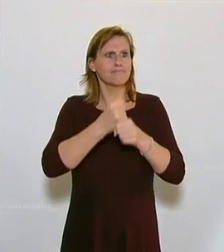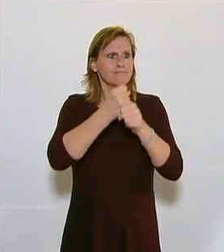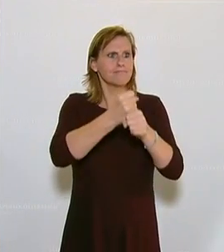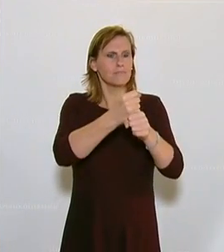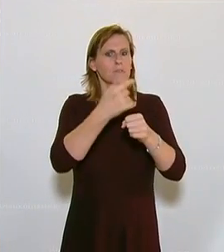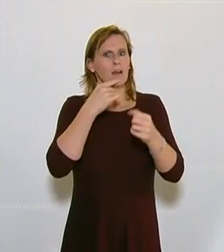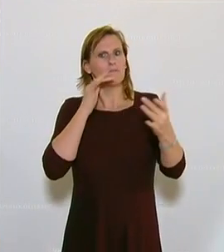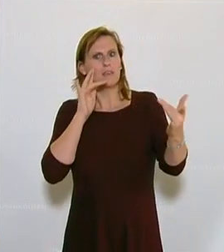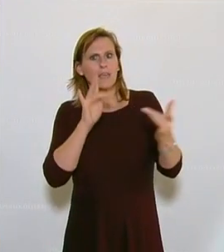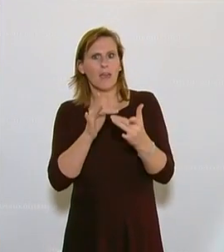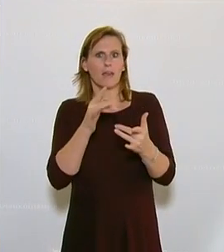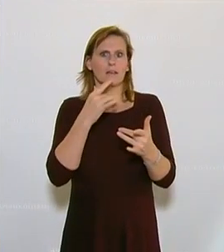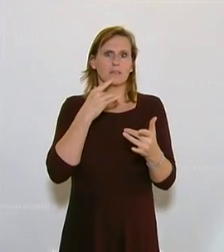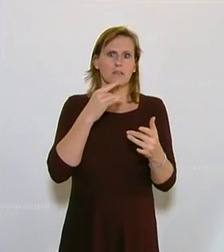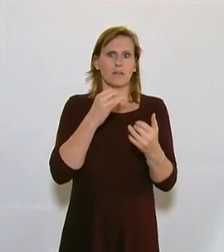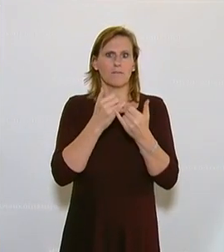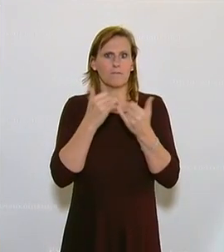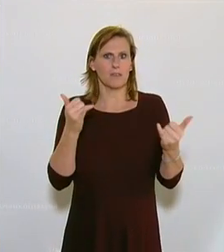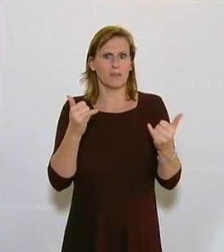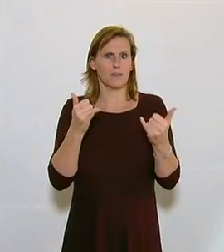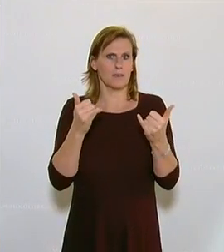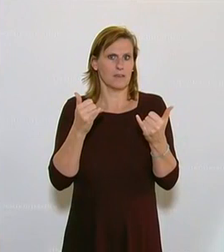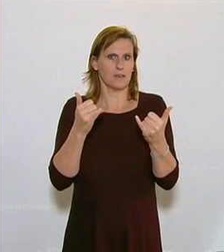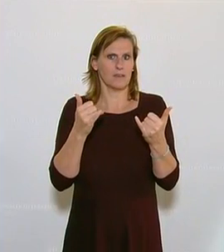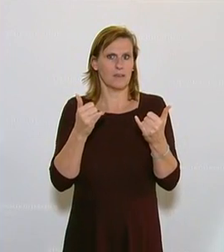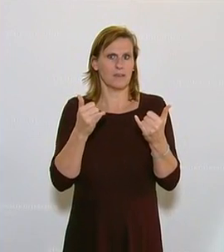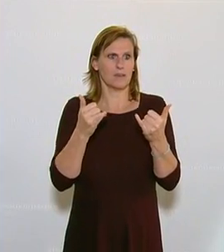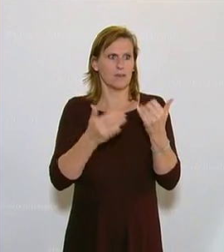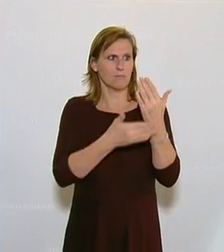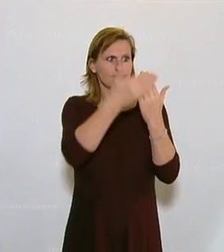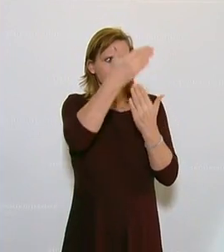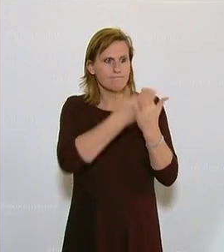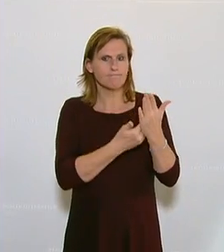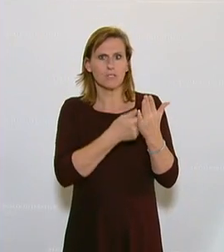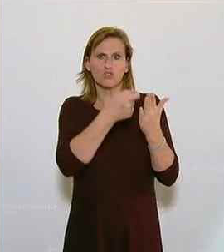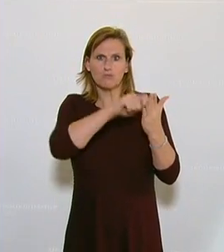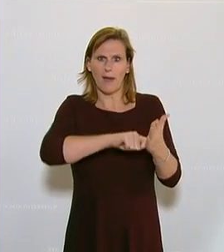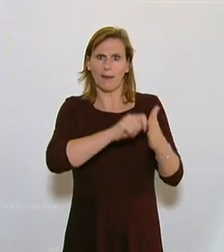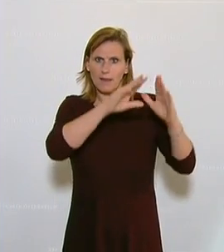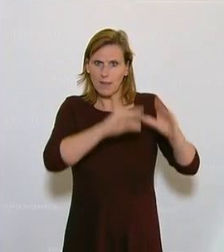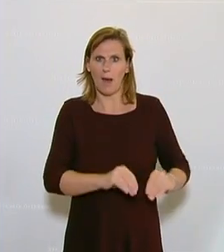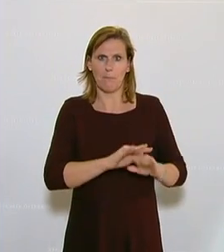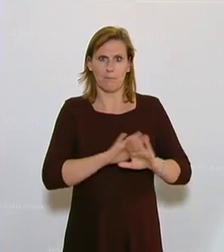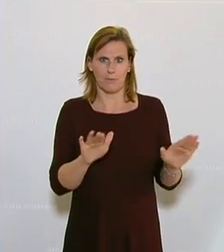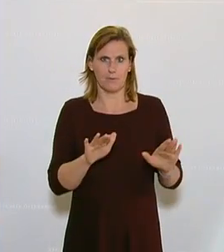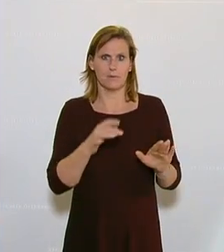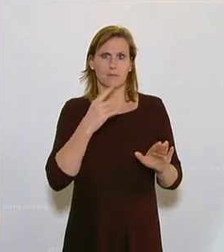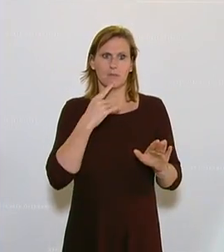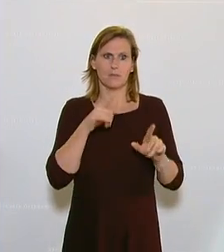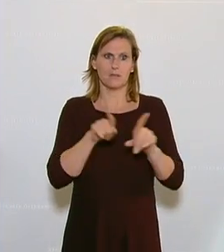ausgesprochen. Also die Möglichkeit, dass man überhaupt eine Webseite sperrt. Und im